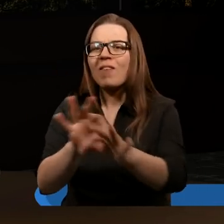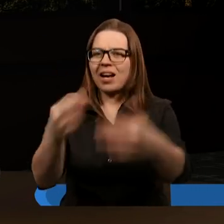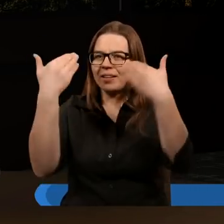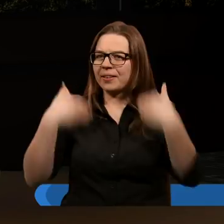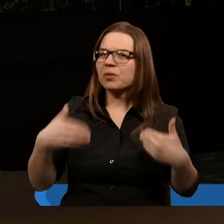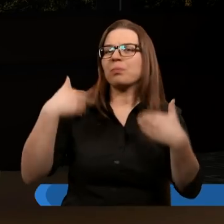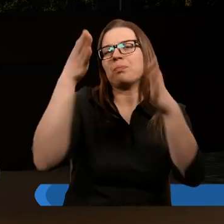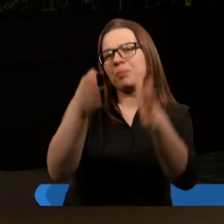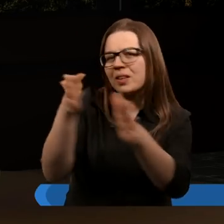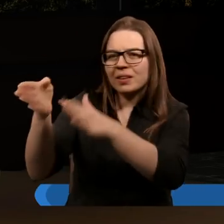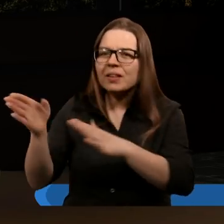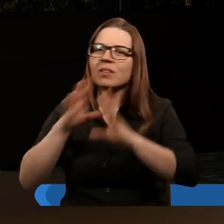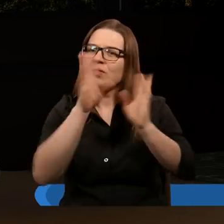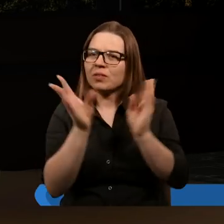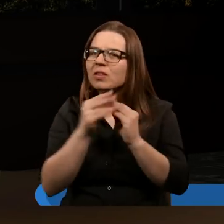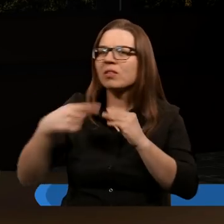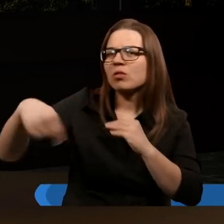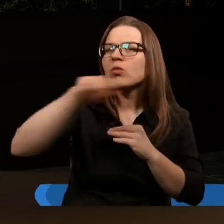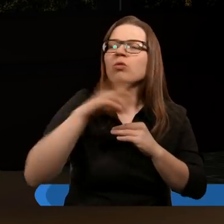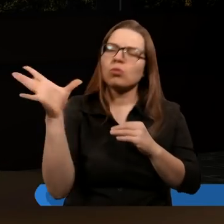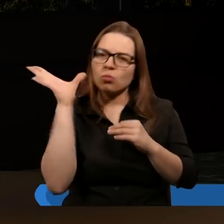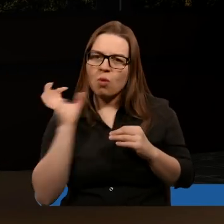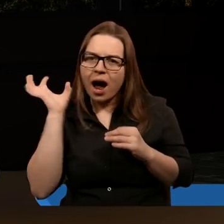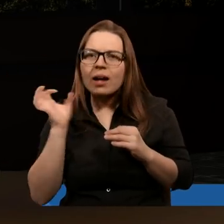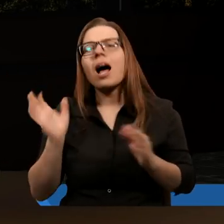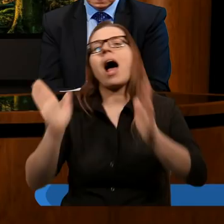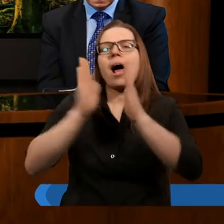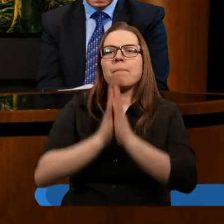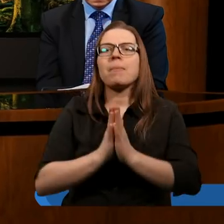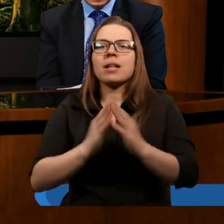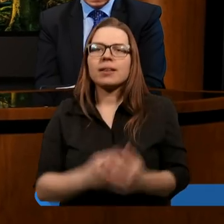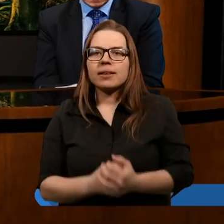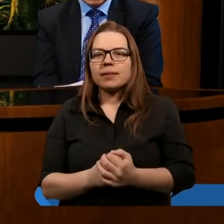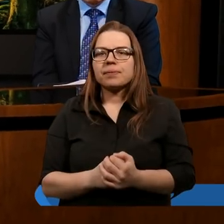i będzie prowadził wszystkich, którzy tego studium słuchają. Amen.